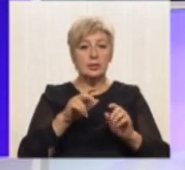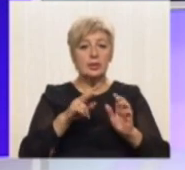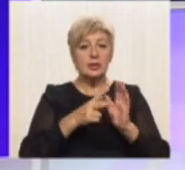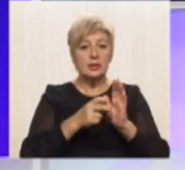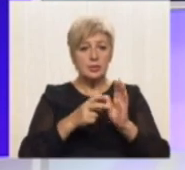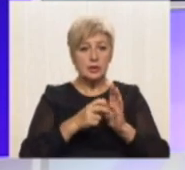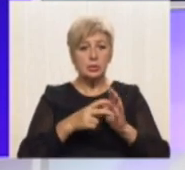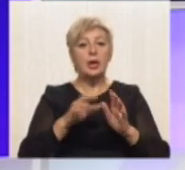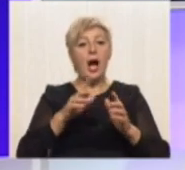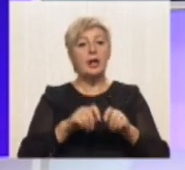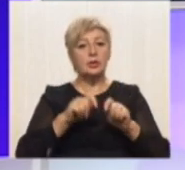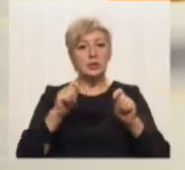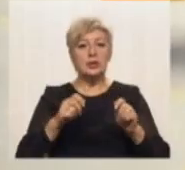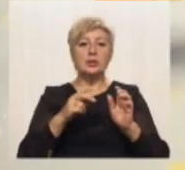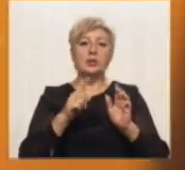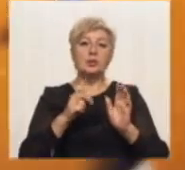180.